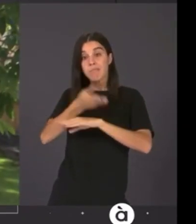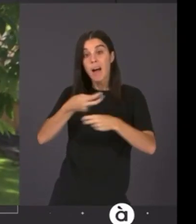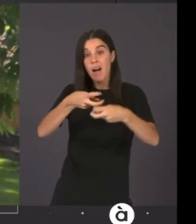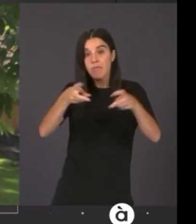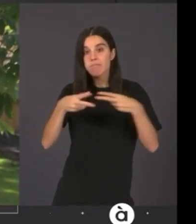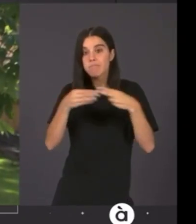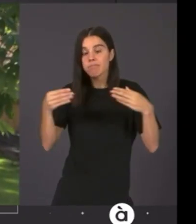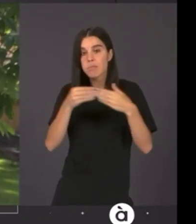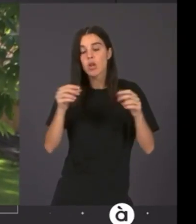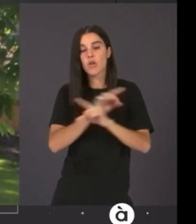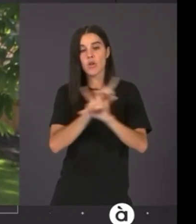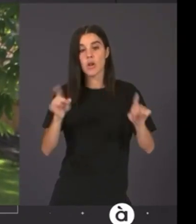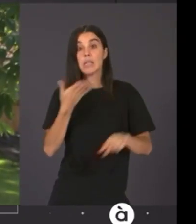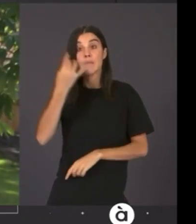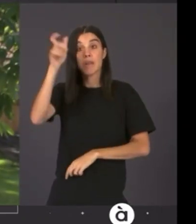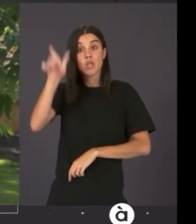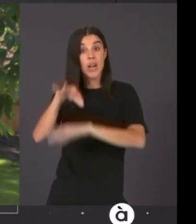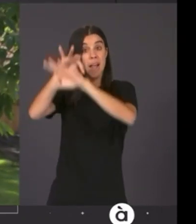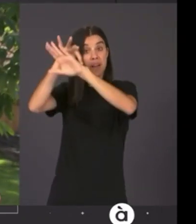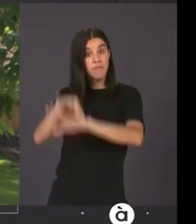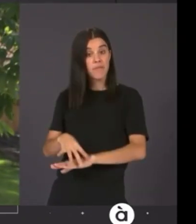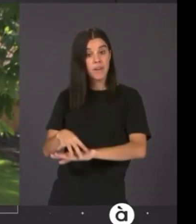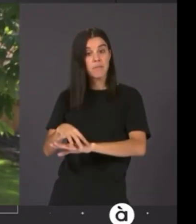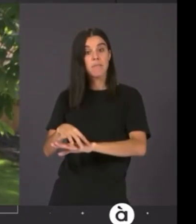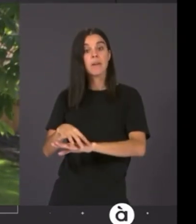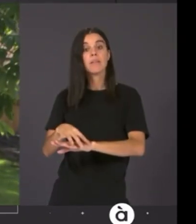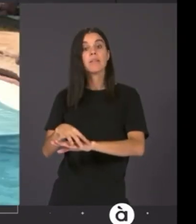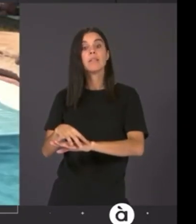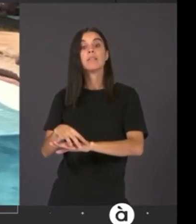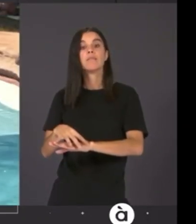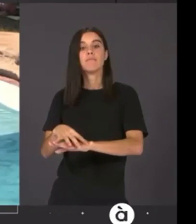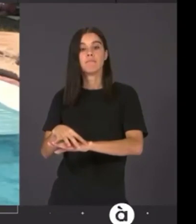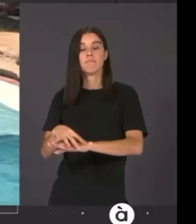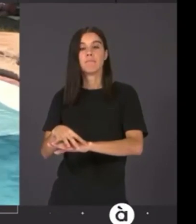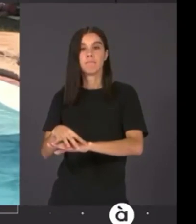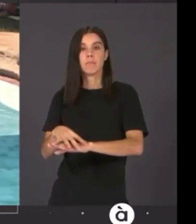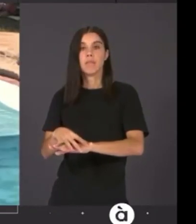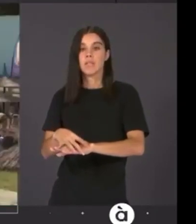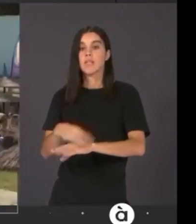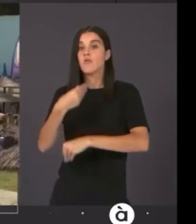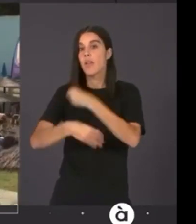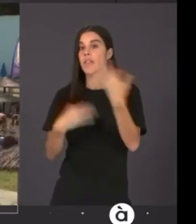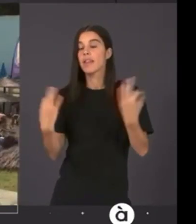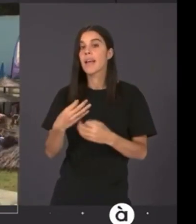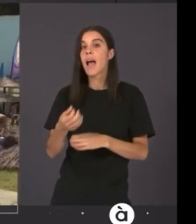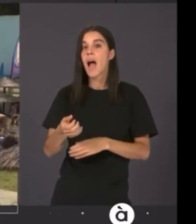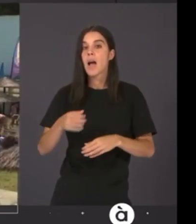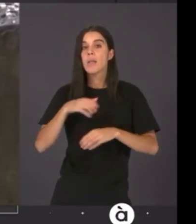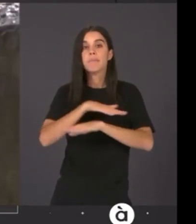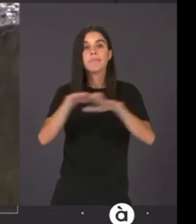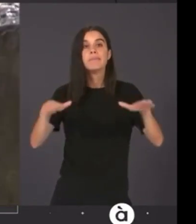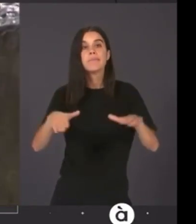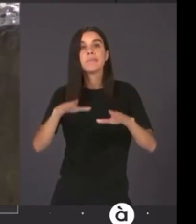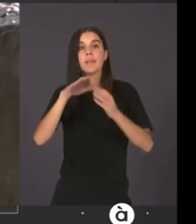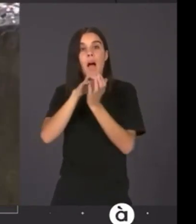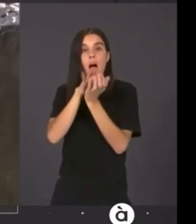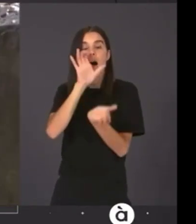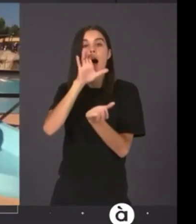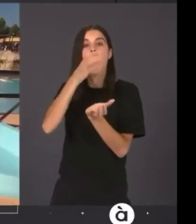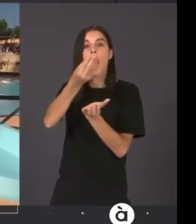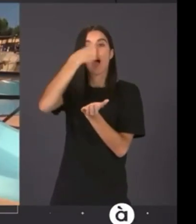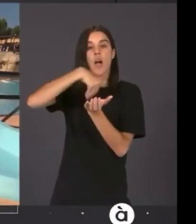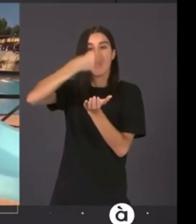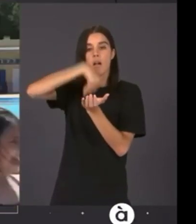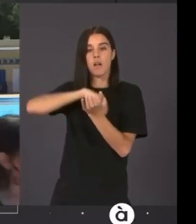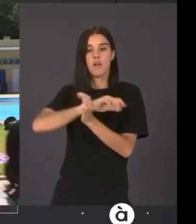contaminada ens infecti. Com? Evitar tragar aigua o respirar. I sobretot no utilitzar espais no condicionats com arafons